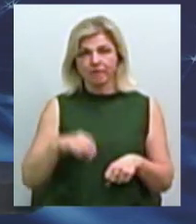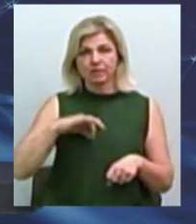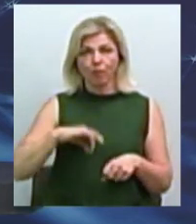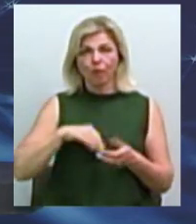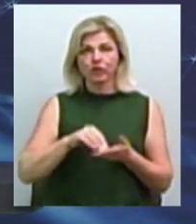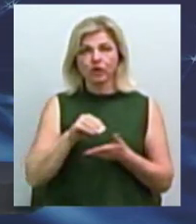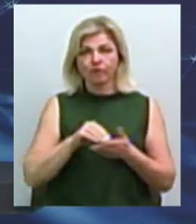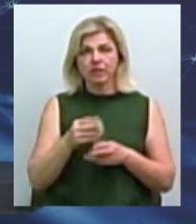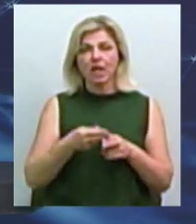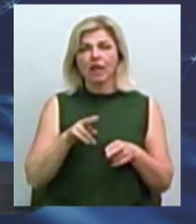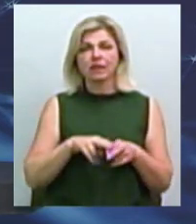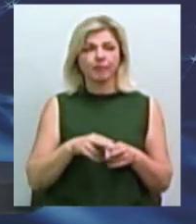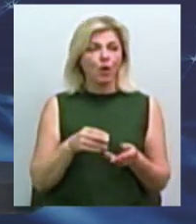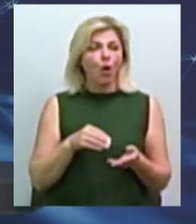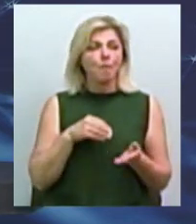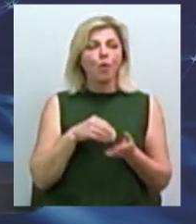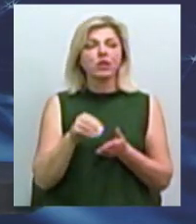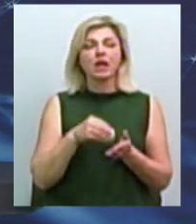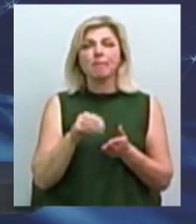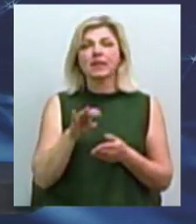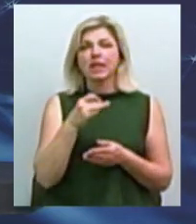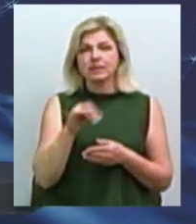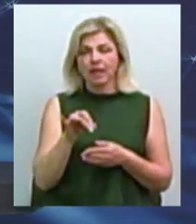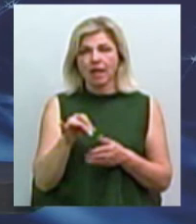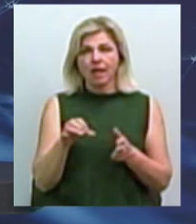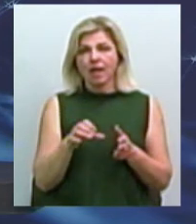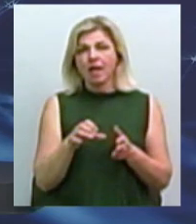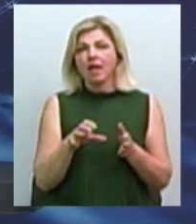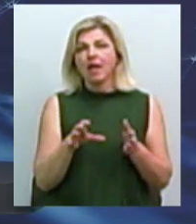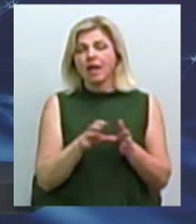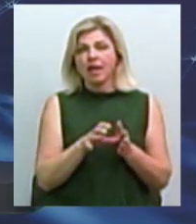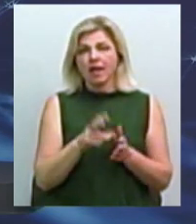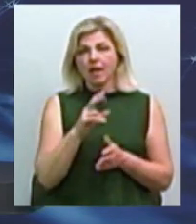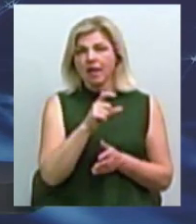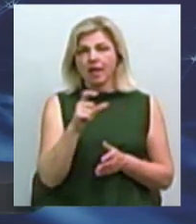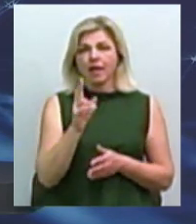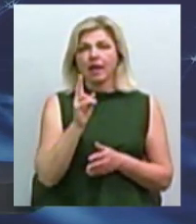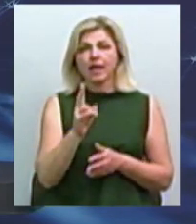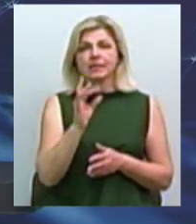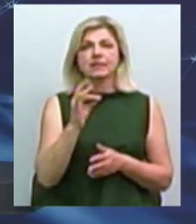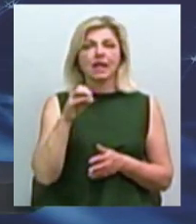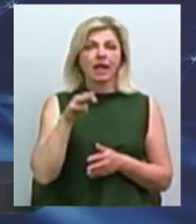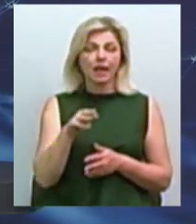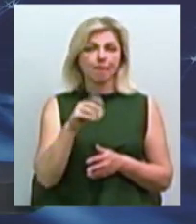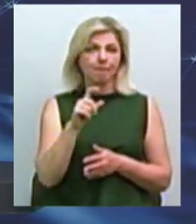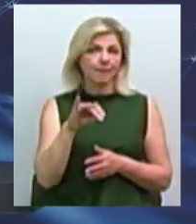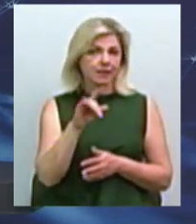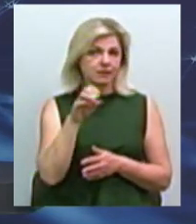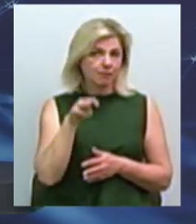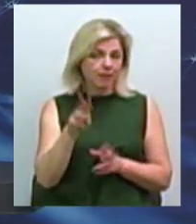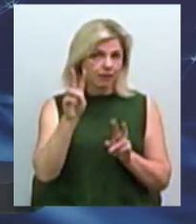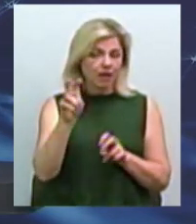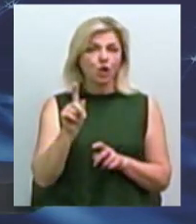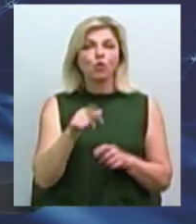потребітельський екстремізм. Я не знаю, як його перевести на українську мову. Споживчий екстремізм. Споживчий екстремізм. Дає право